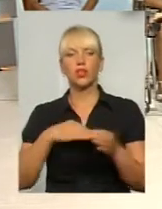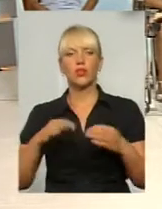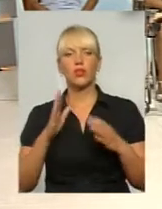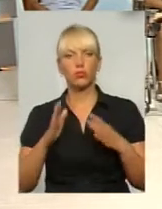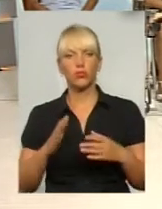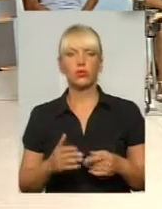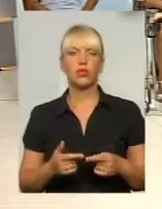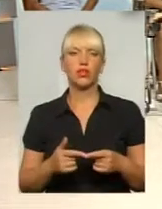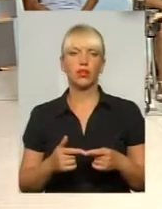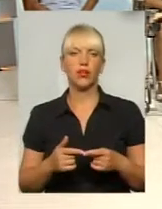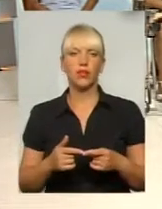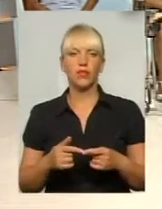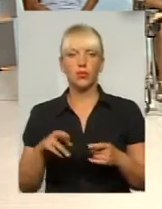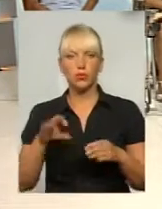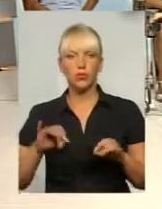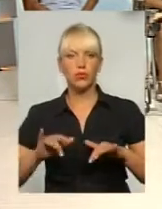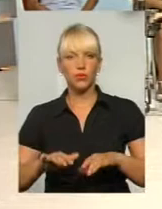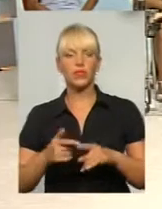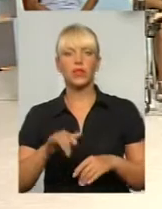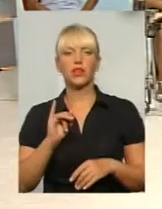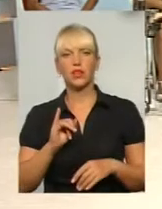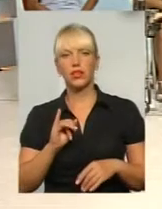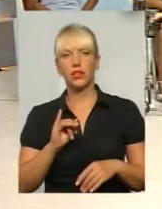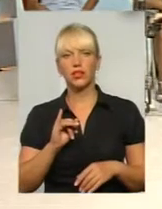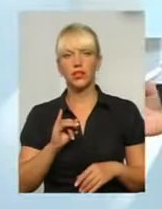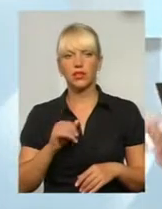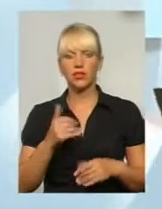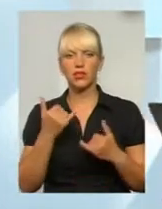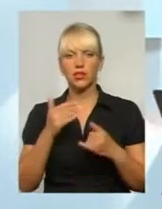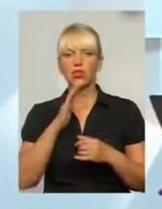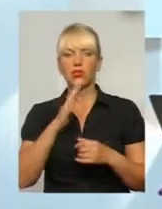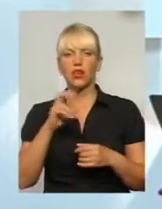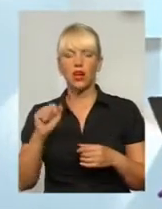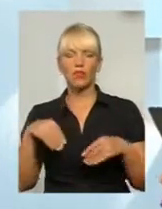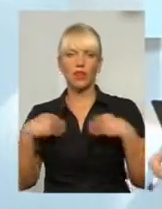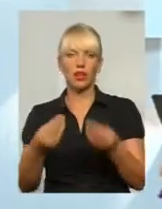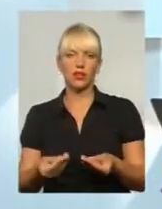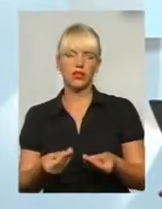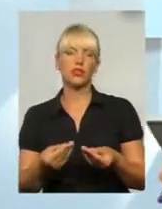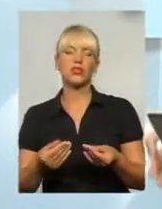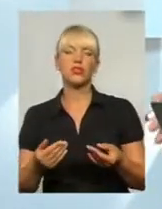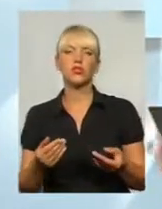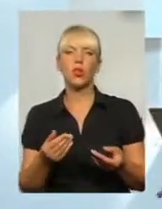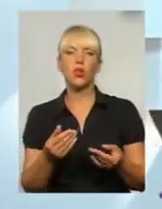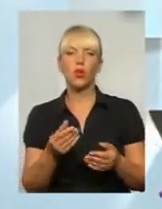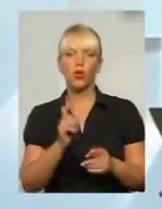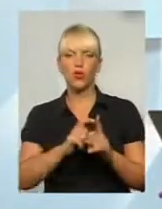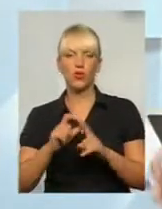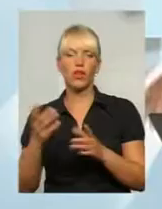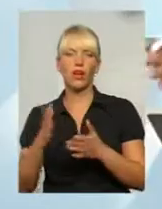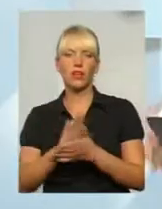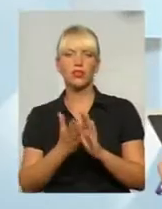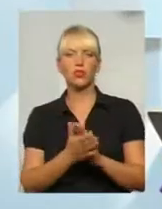І хотіла б нашим чарівним сьогодні жінкам надати перше слово, яка ситуація на зараз.